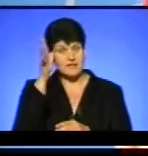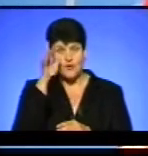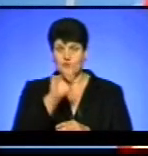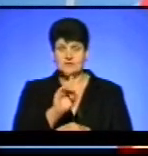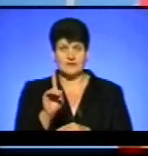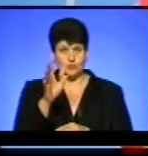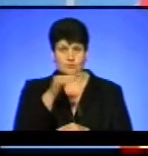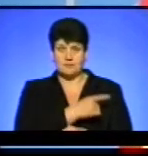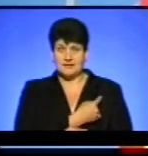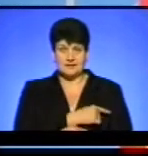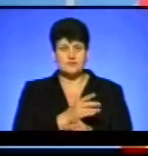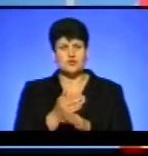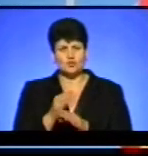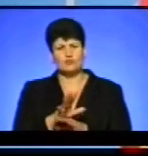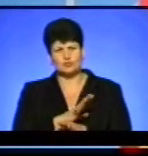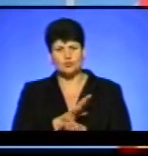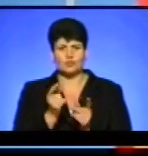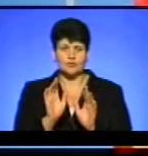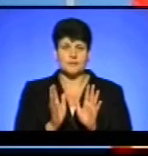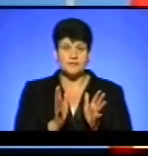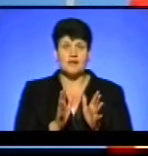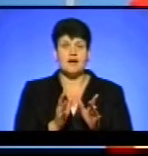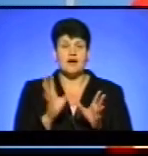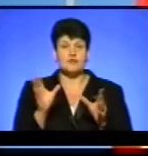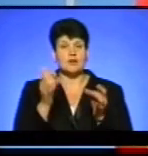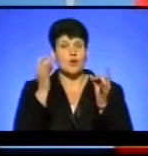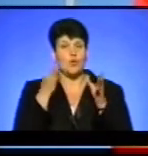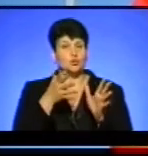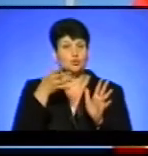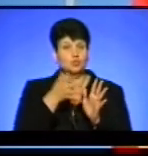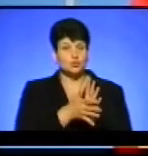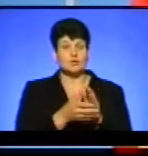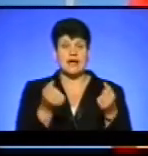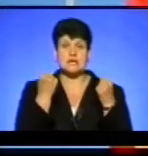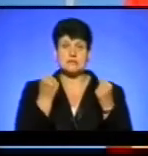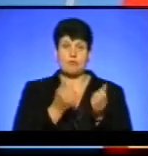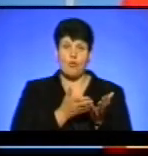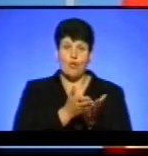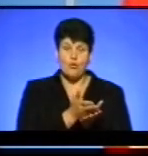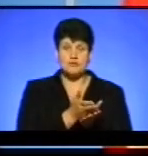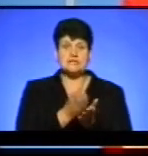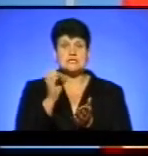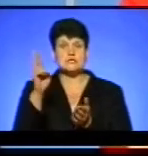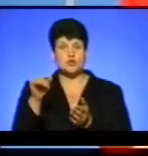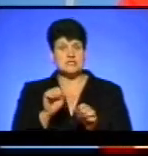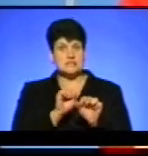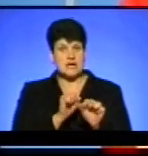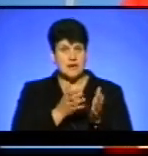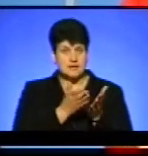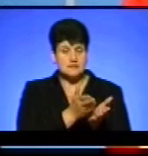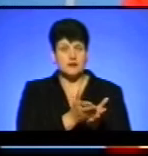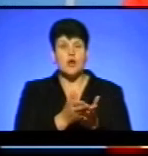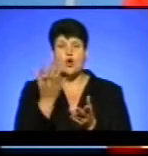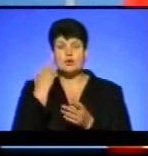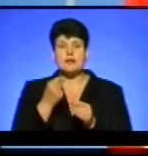медицину, десь частково це пішло, але разом з тим пішло на культуру, на спорт, на соцзахист. Тобто, коли